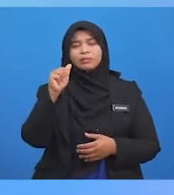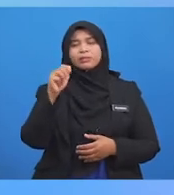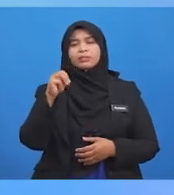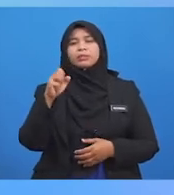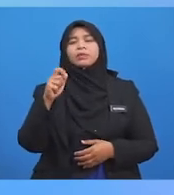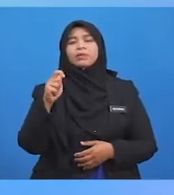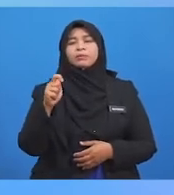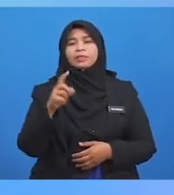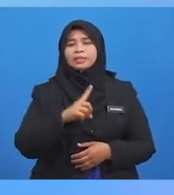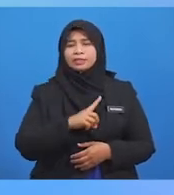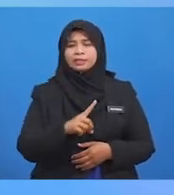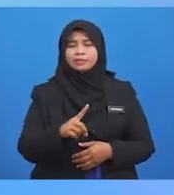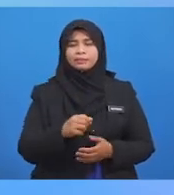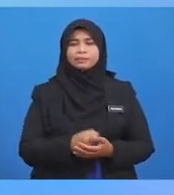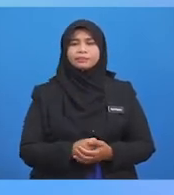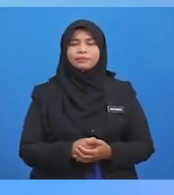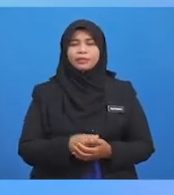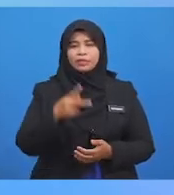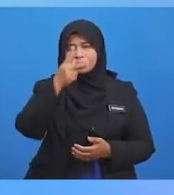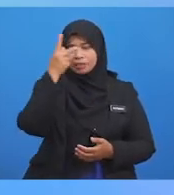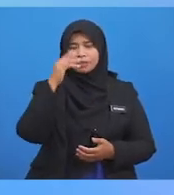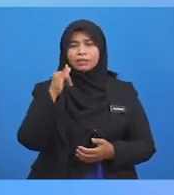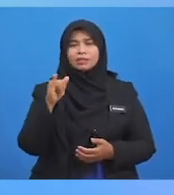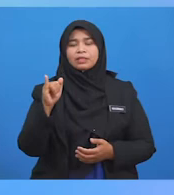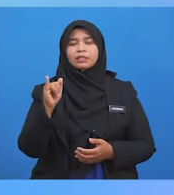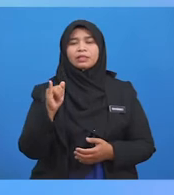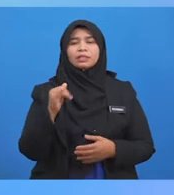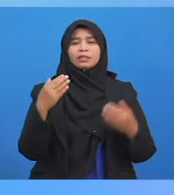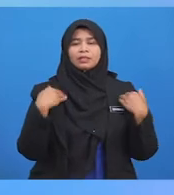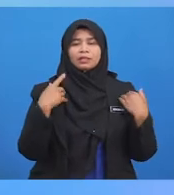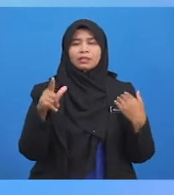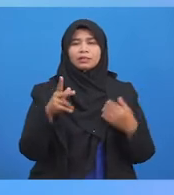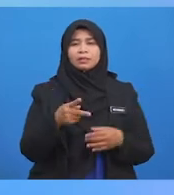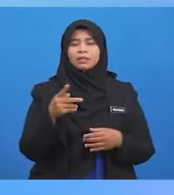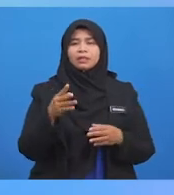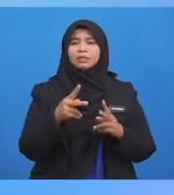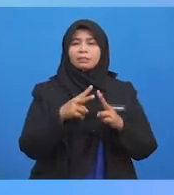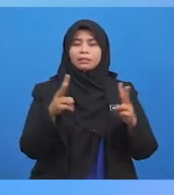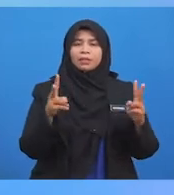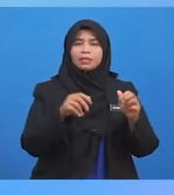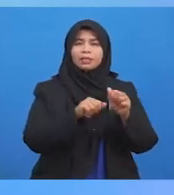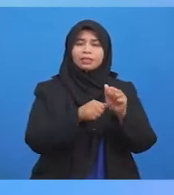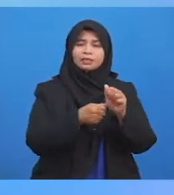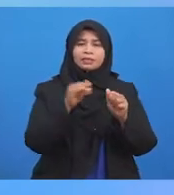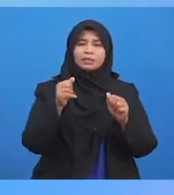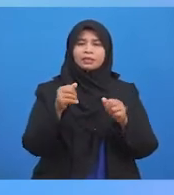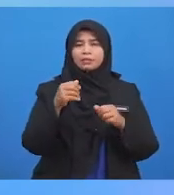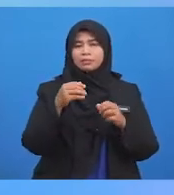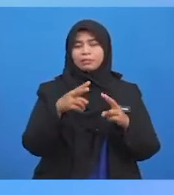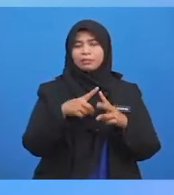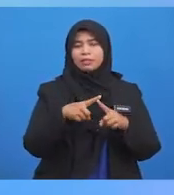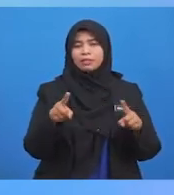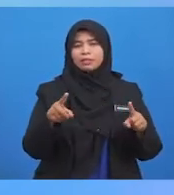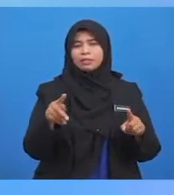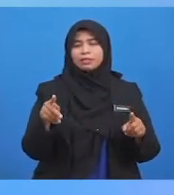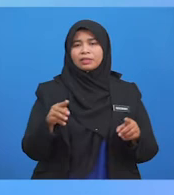Hadam Prinsip Dan Etika Mu'amalat Islam Kerana Ia Adalah Perkara Paling Asas Yang Membezakan Mu